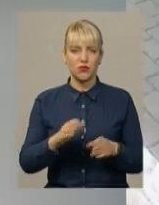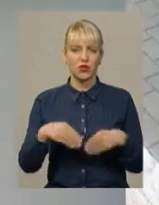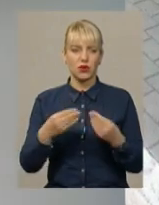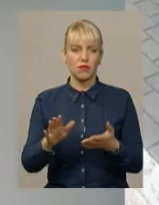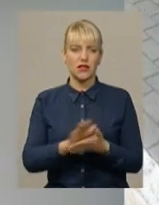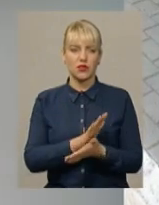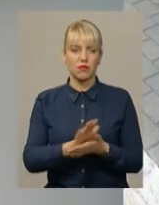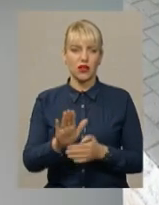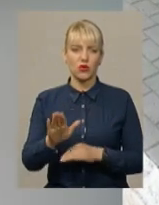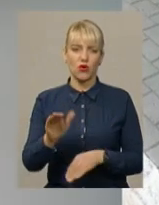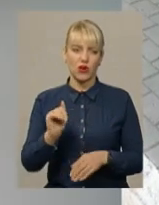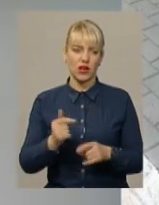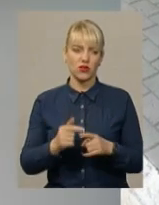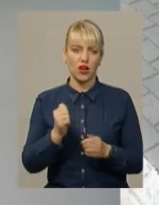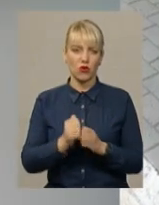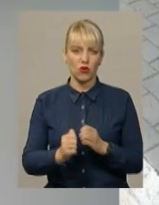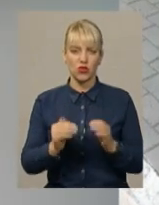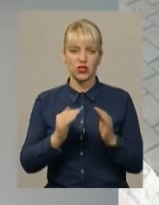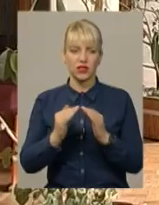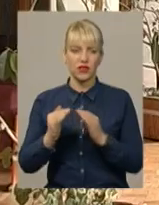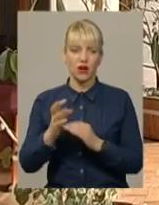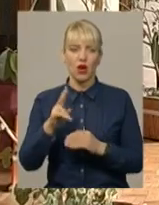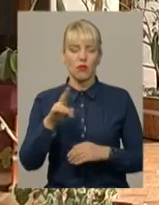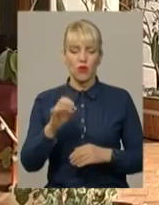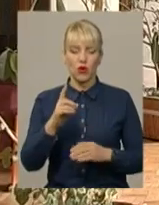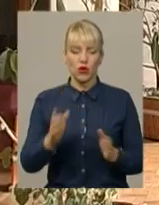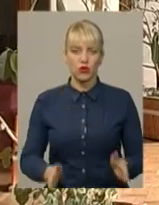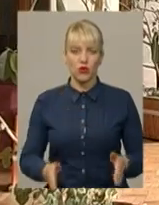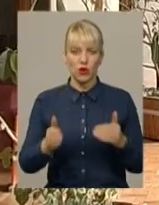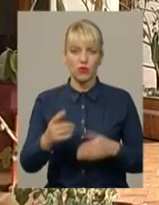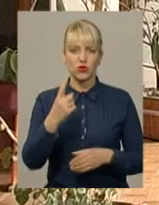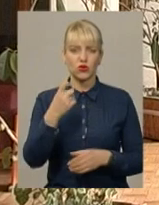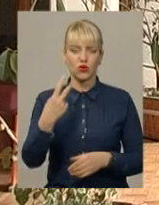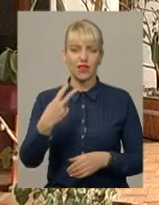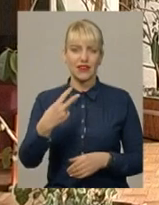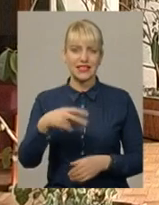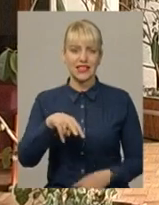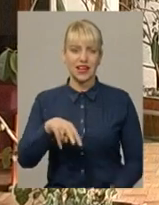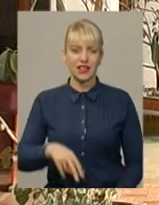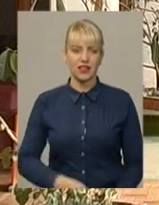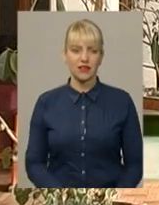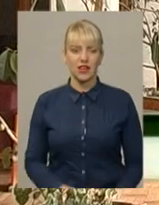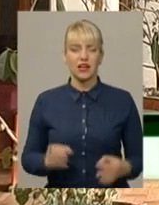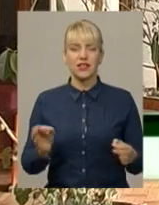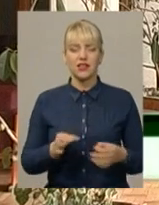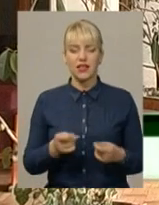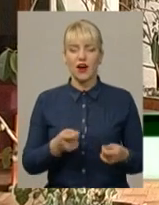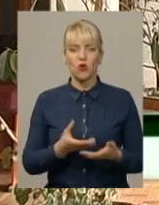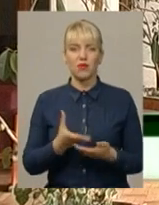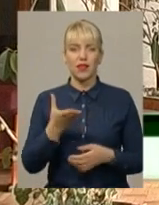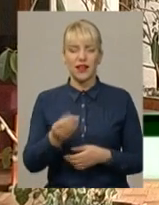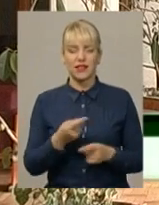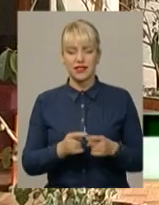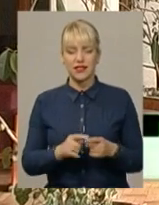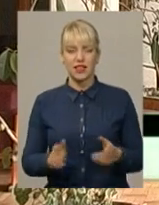безоплатну оренду. На кожен двір по одному об'ємом 120 літрів, запевняє він. Тобто ніякої плати за цей контейнер